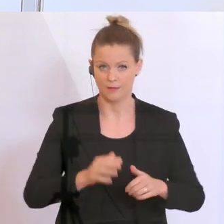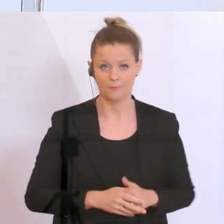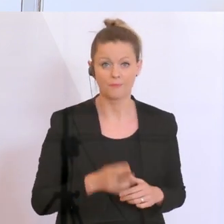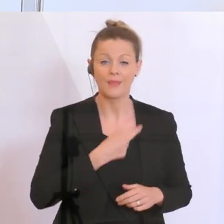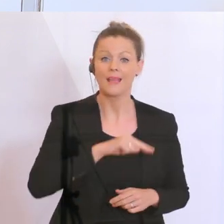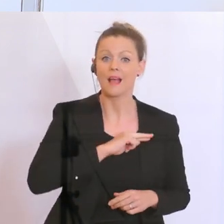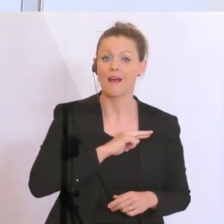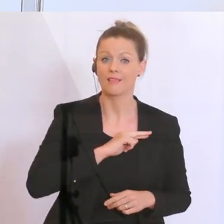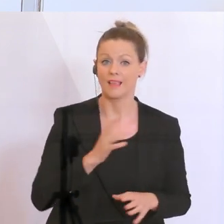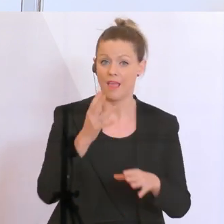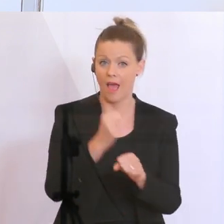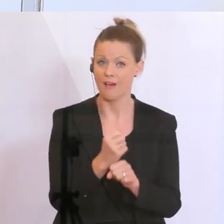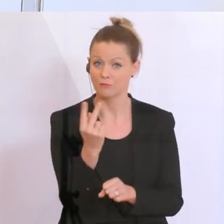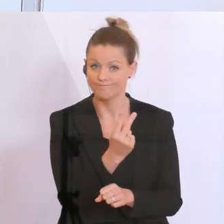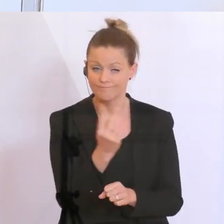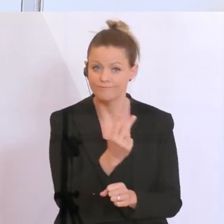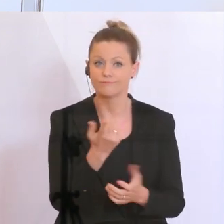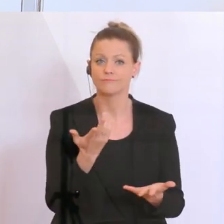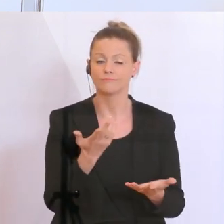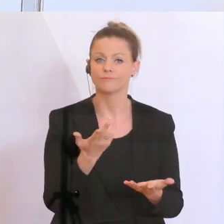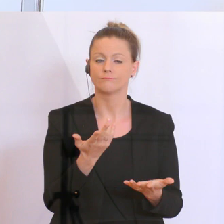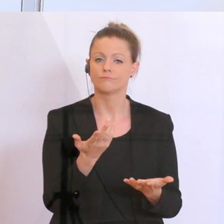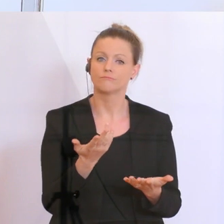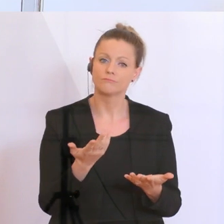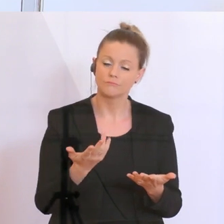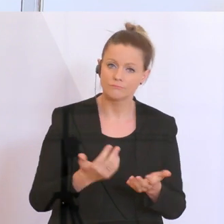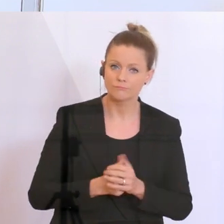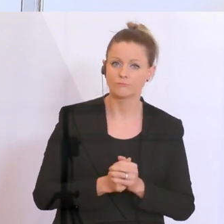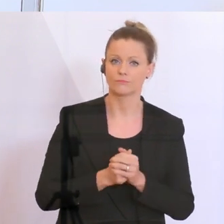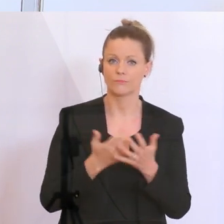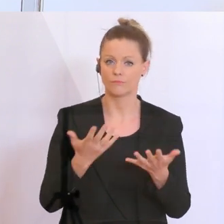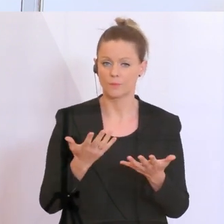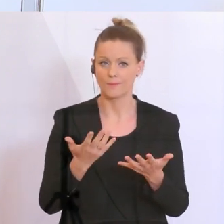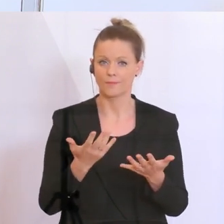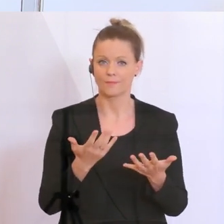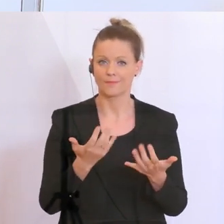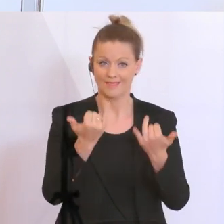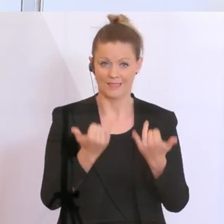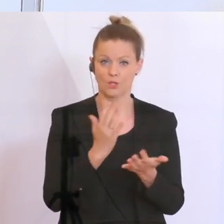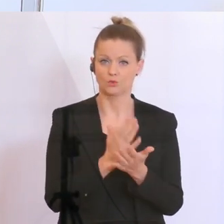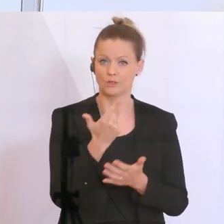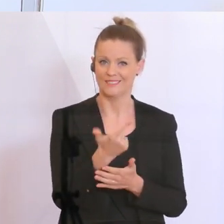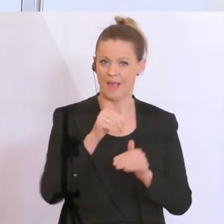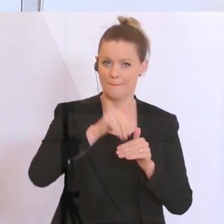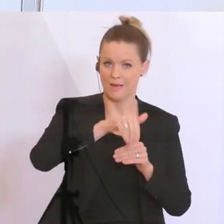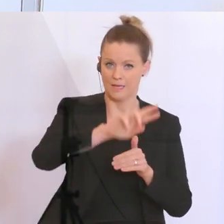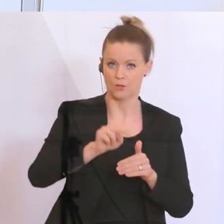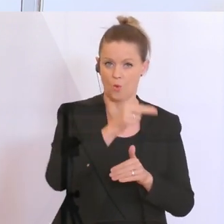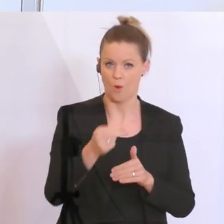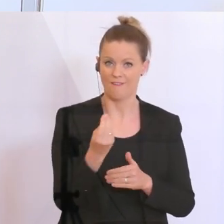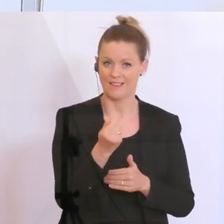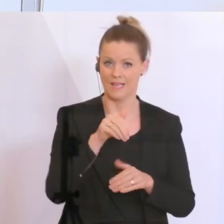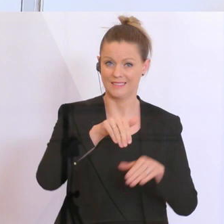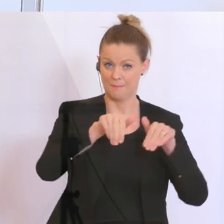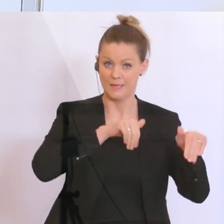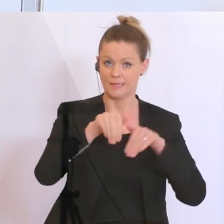Haftungen betrifft, sind die mittlerweile bei 2 Milliarden Euro, die das Finanzministerium